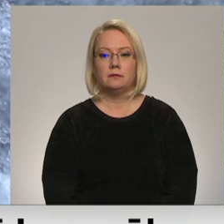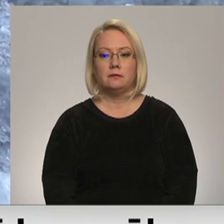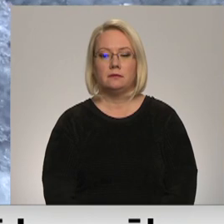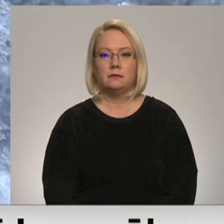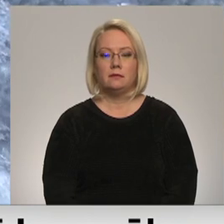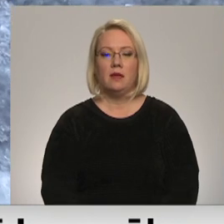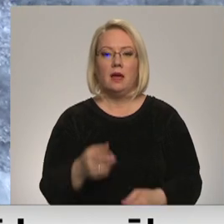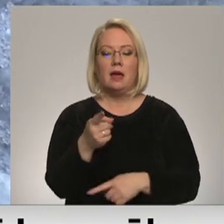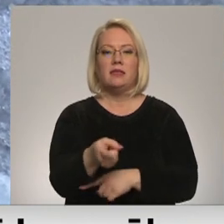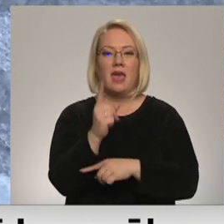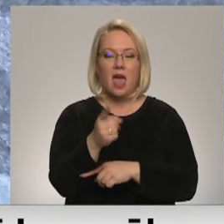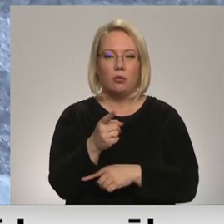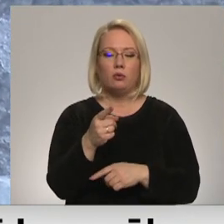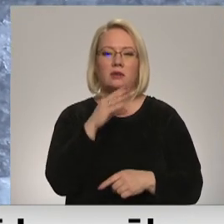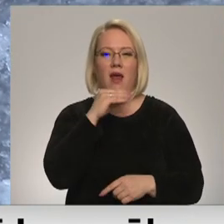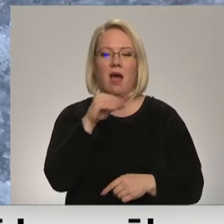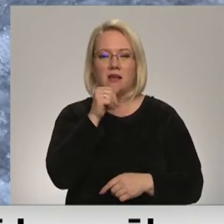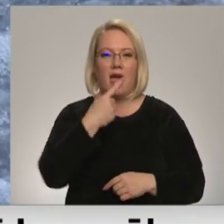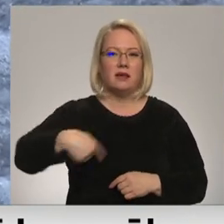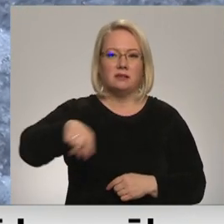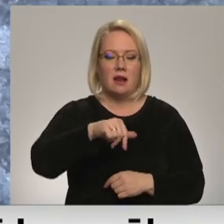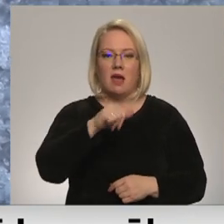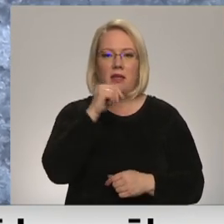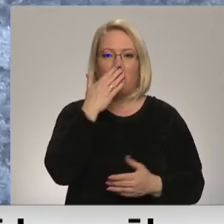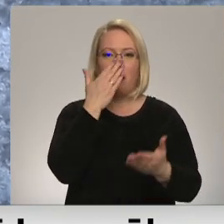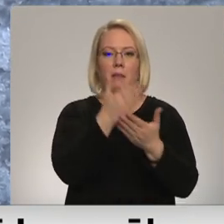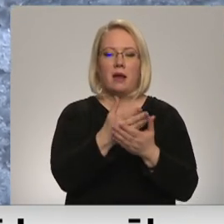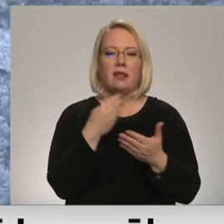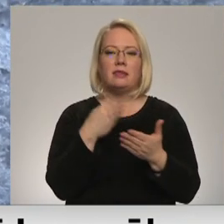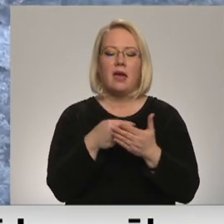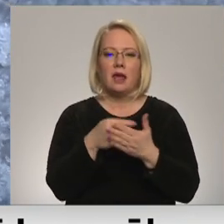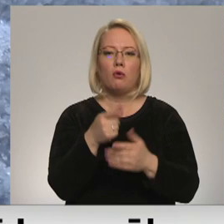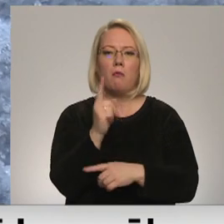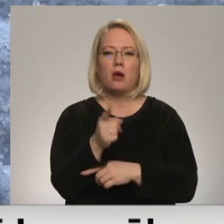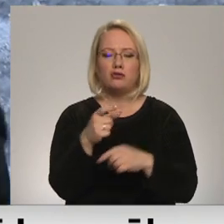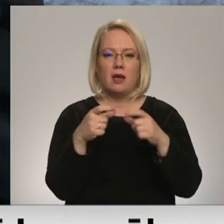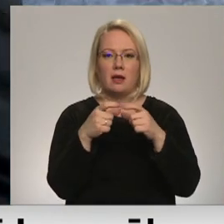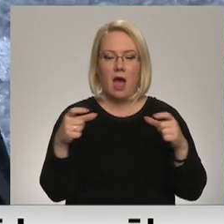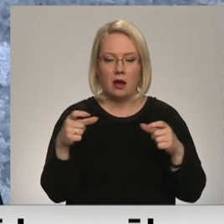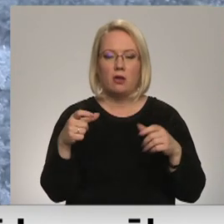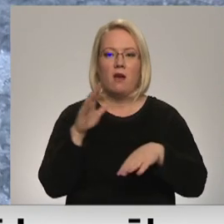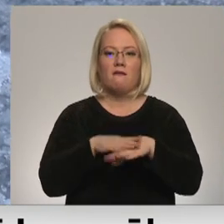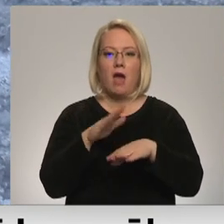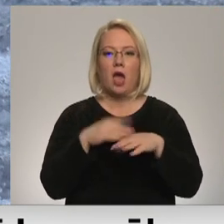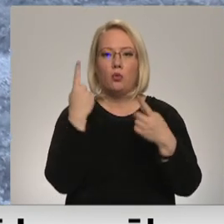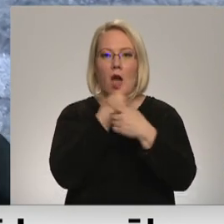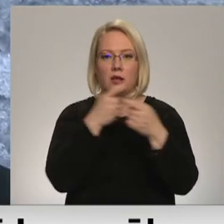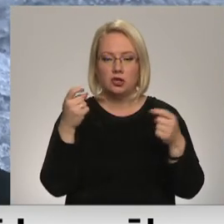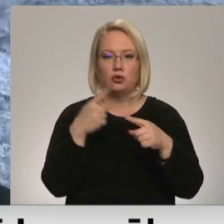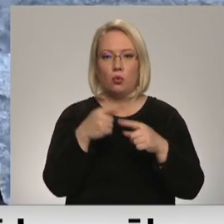Kēru zīvis uz Rāznas ezera. Nevarēja uzrādīt derīgu makšķirēšanas karti. Savu vainu atzīst un nožēloju.